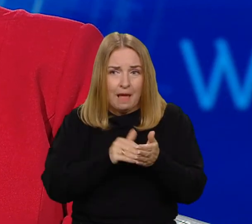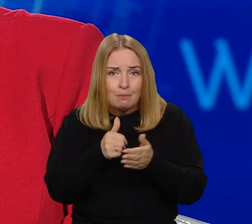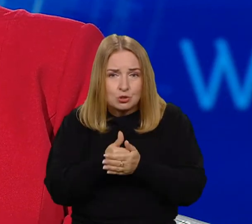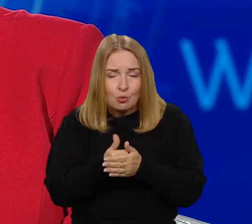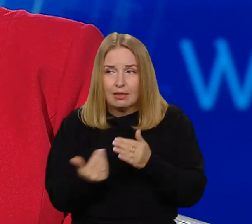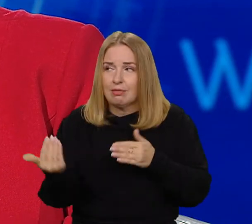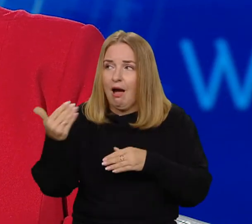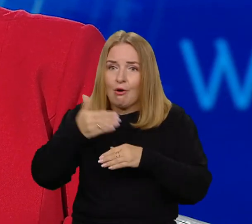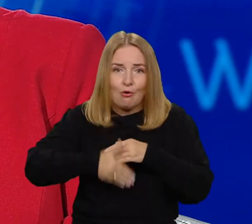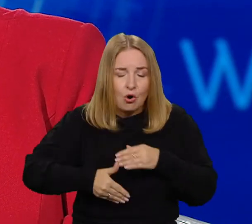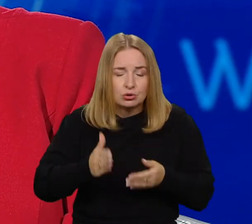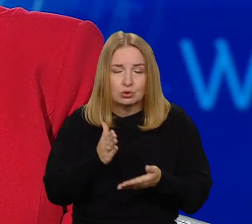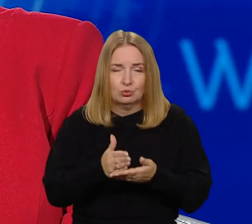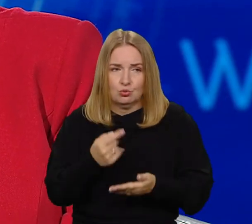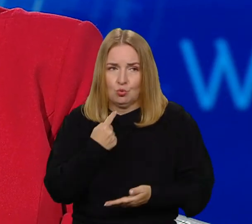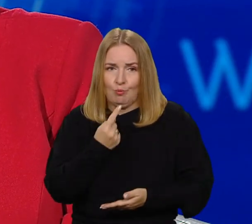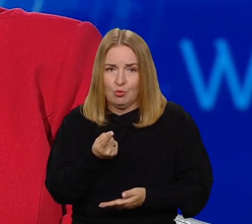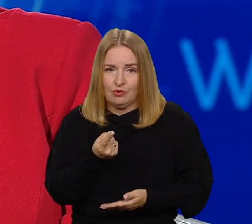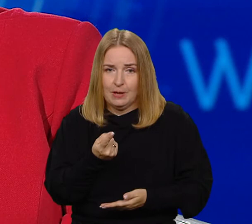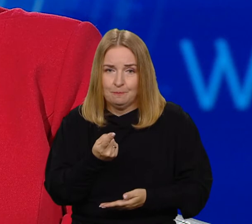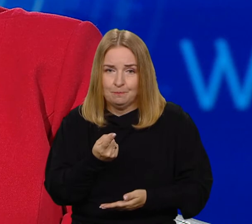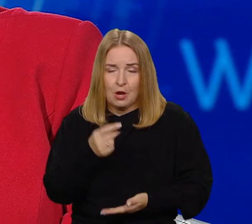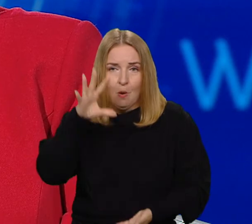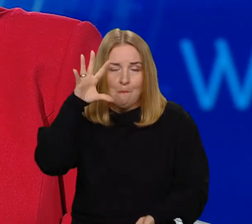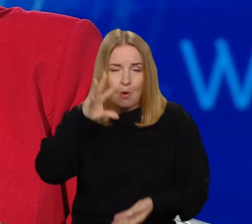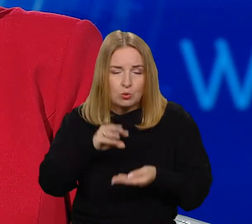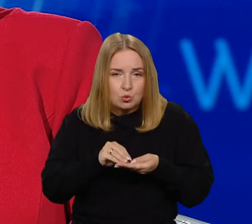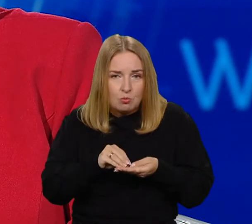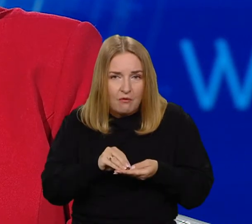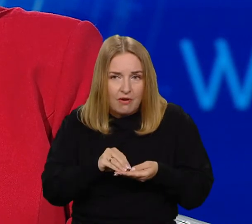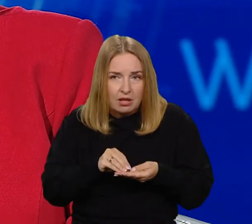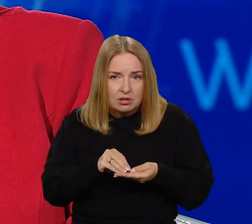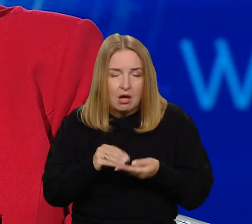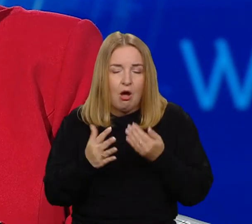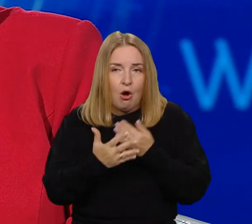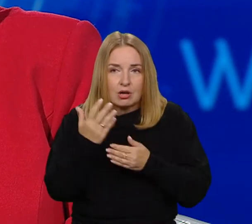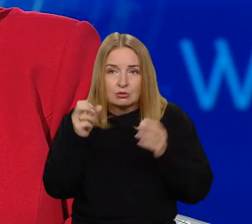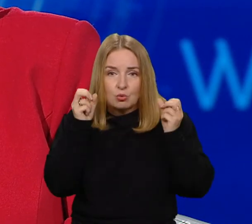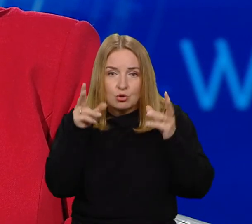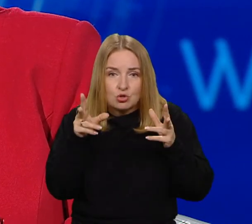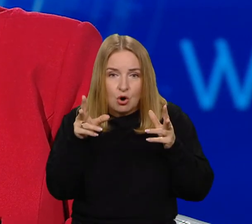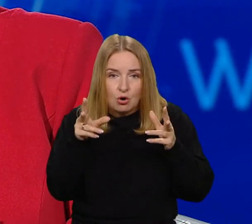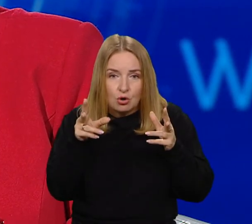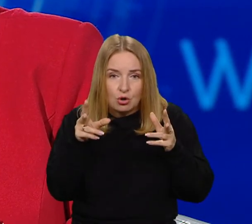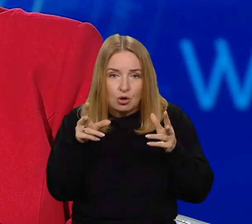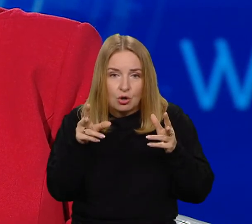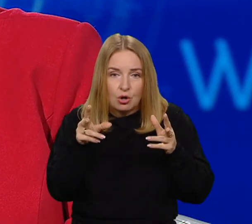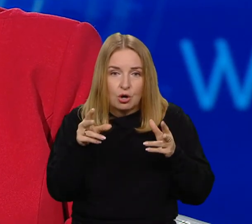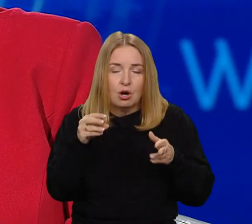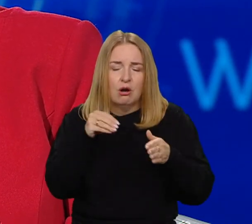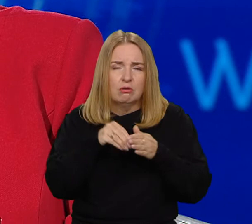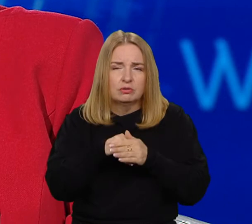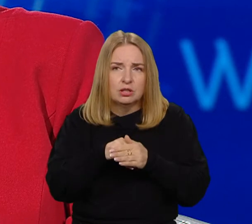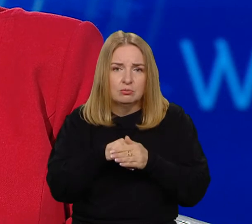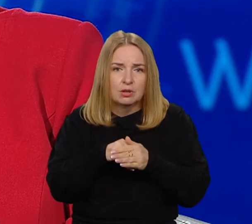ostatecznej naszej dyskusji był ogromny. A szok był taki, a konkluzja, przepraszam, była taka.